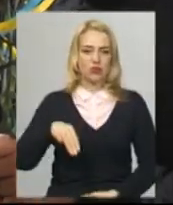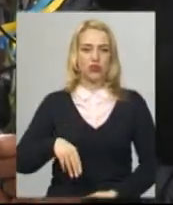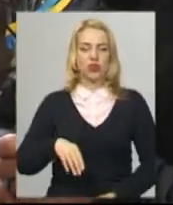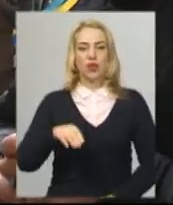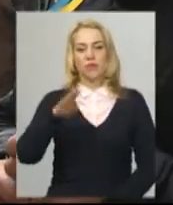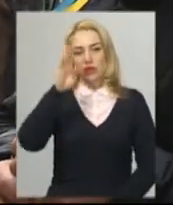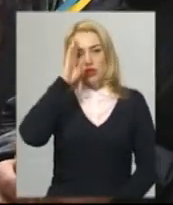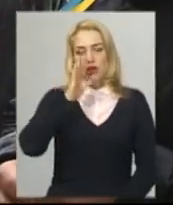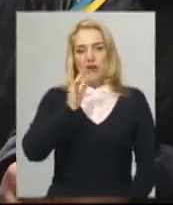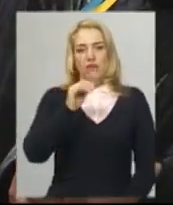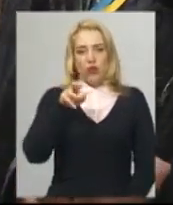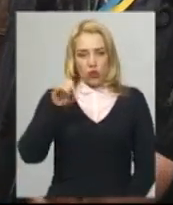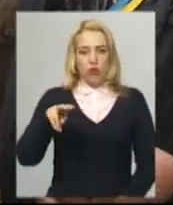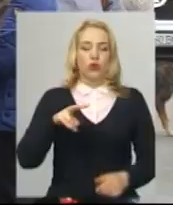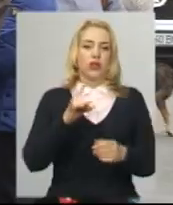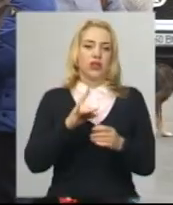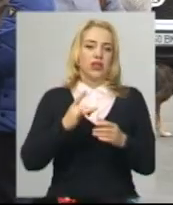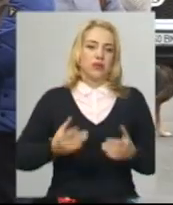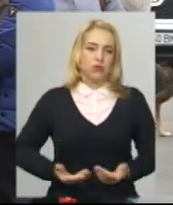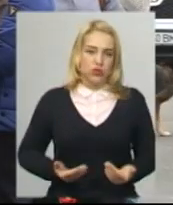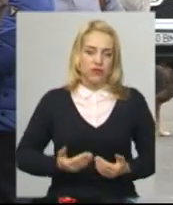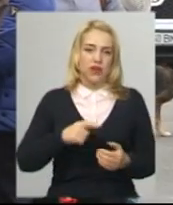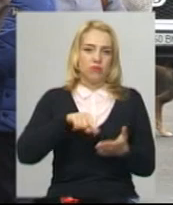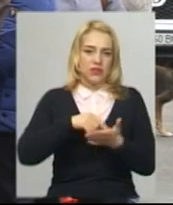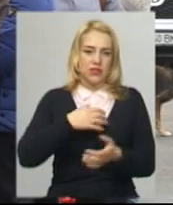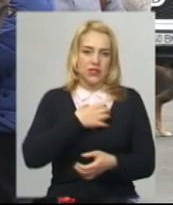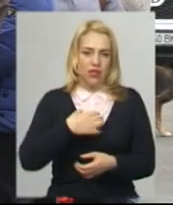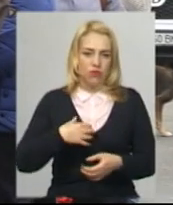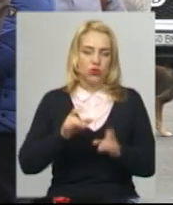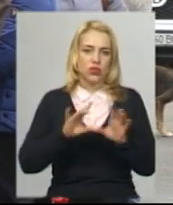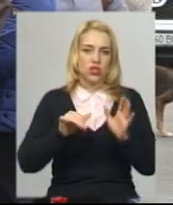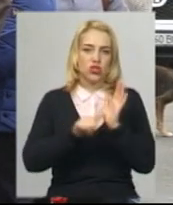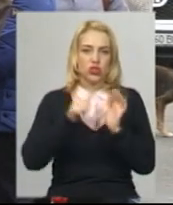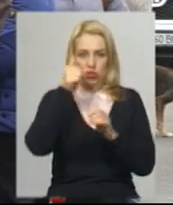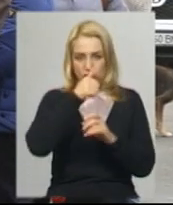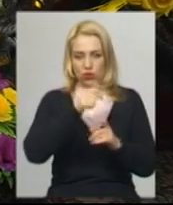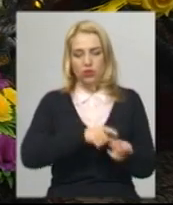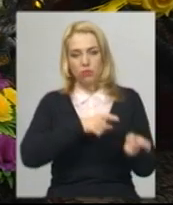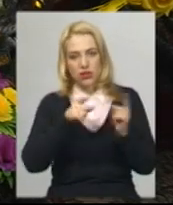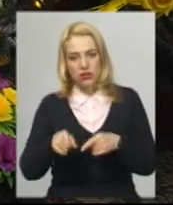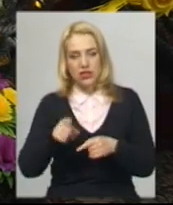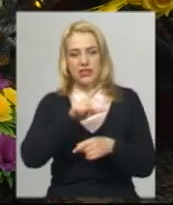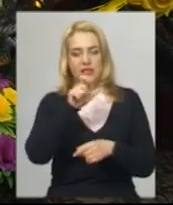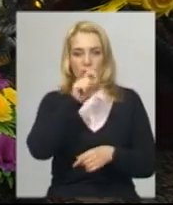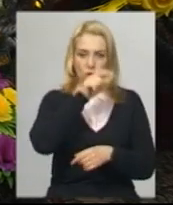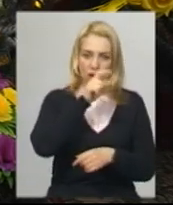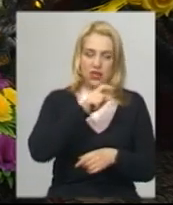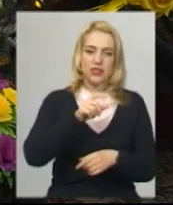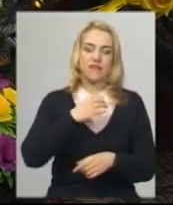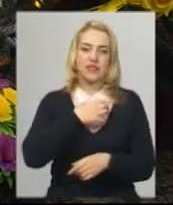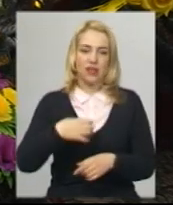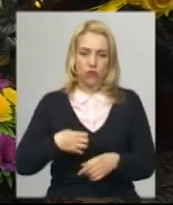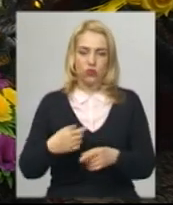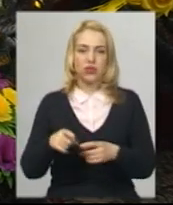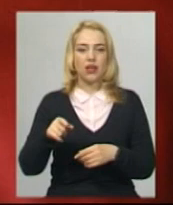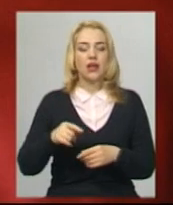Славути Віктор прийшов віддати шану загиблому. Розповідає, шість років тому переїхав з Луганська до Славути на батьківщину дружини. Каже, раніше